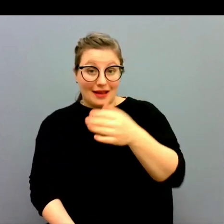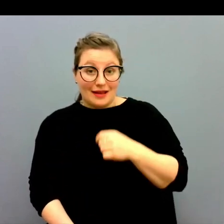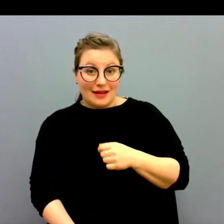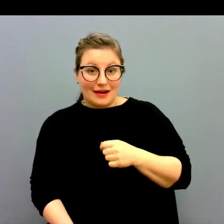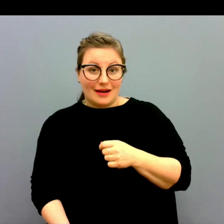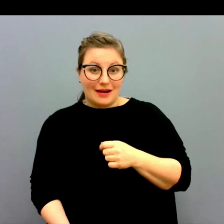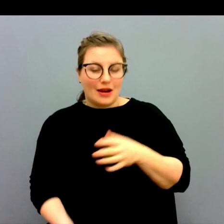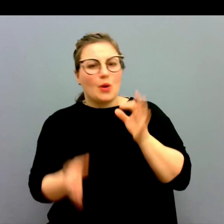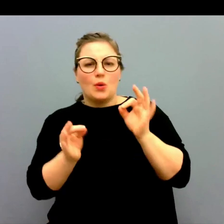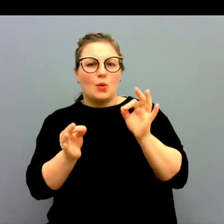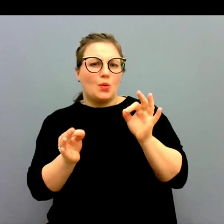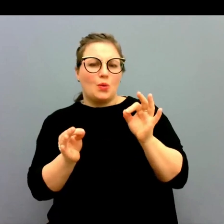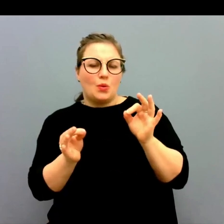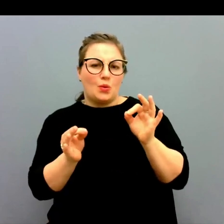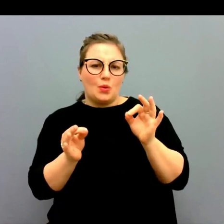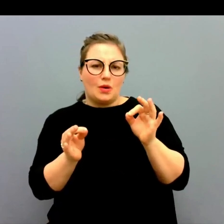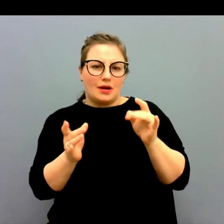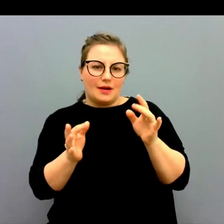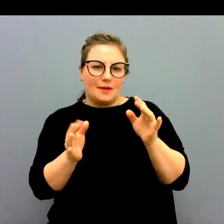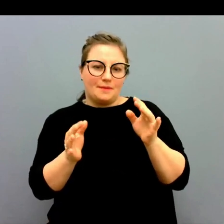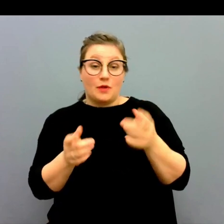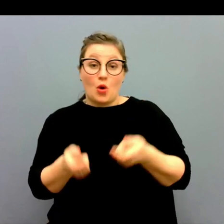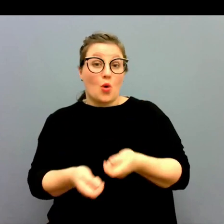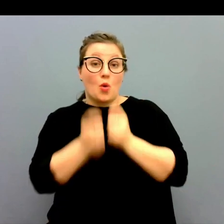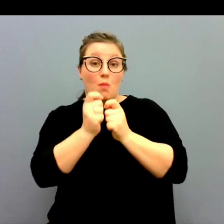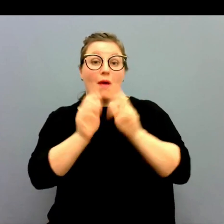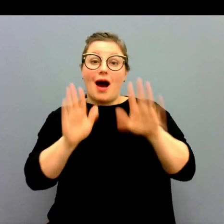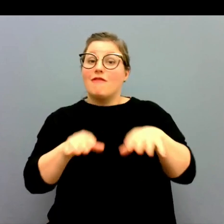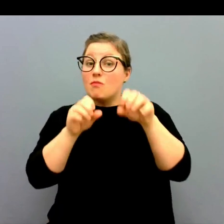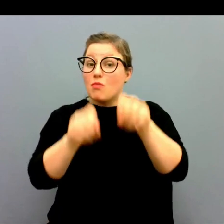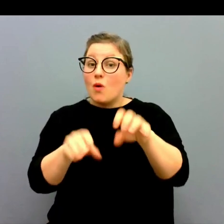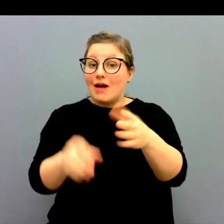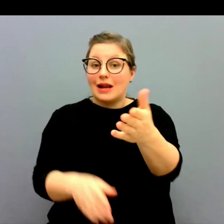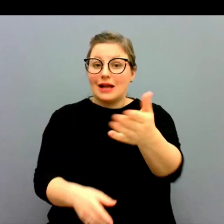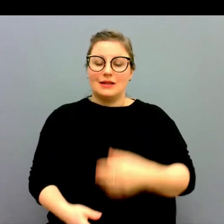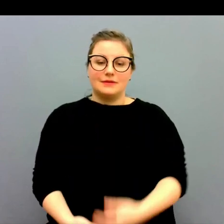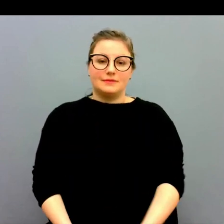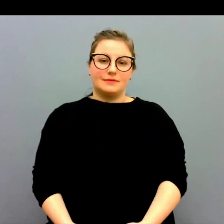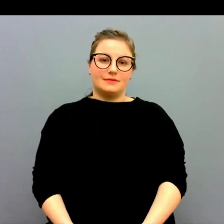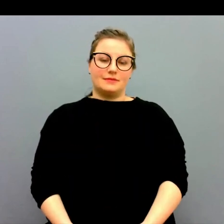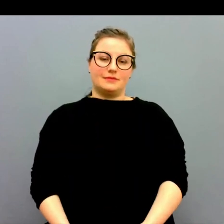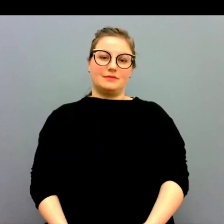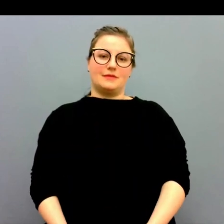hur påverkar upphandlingarna?